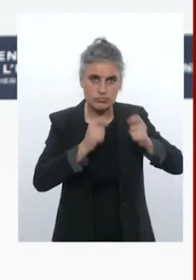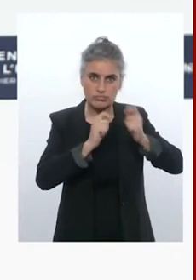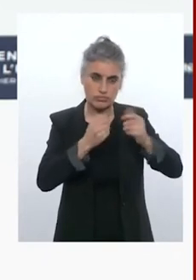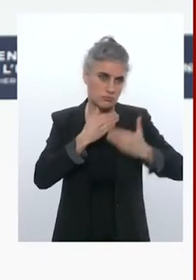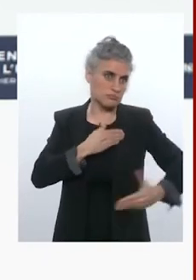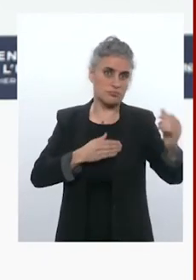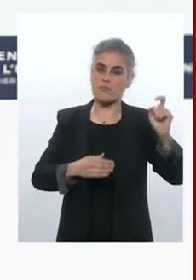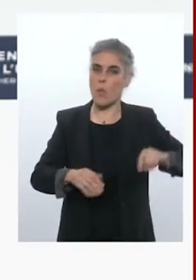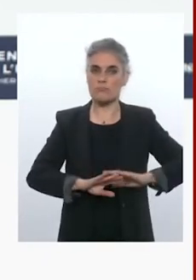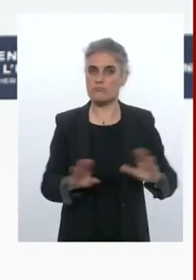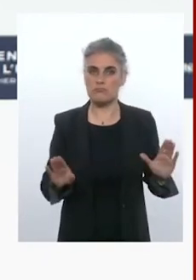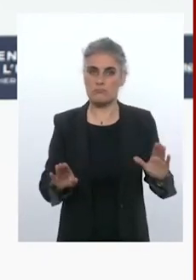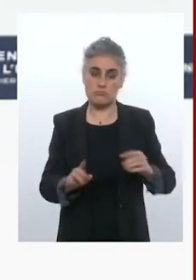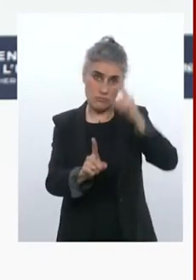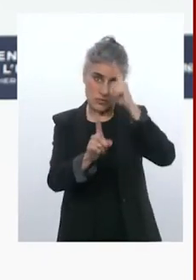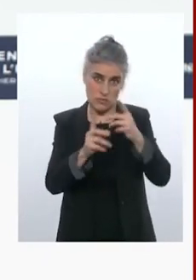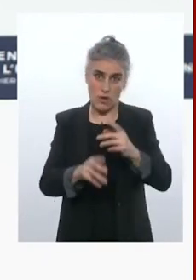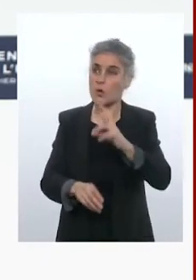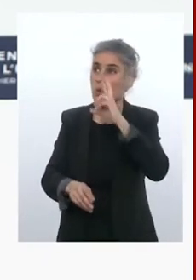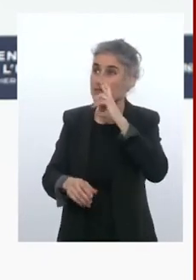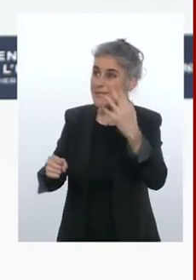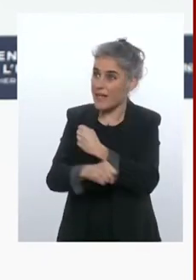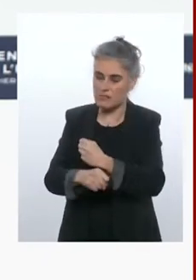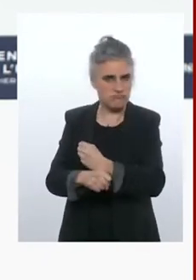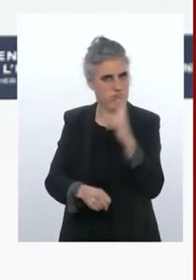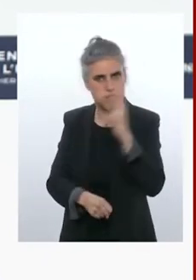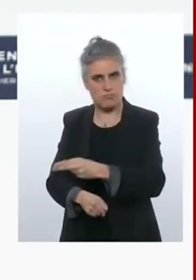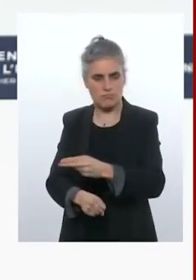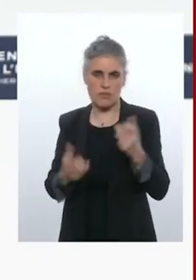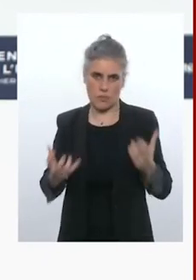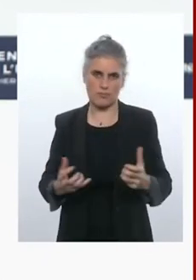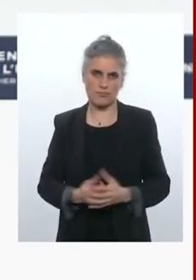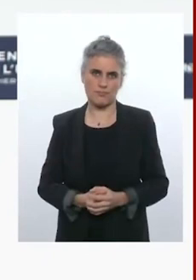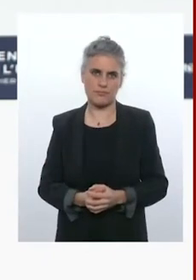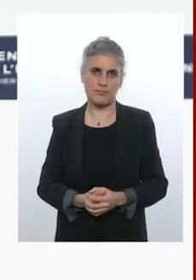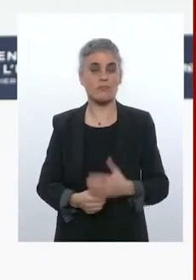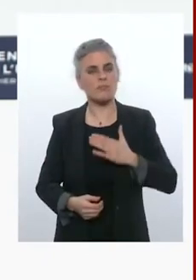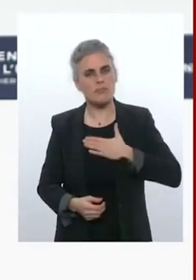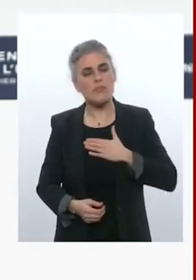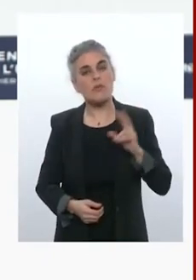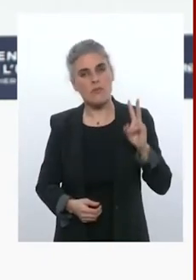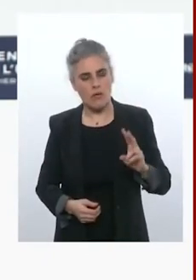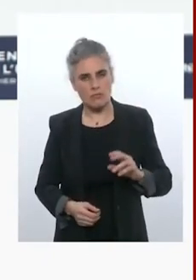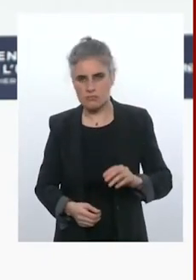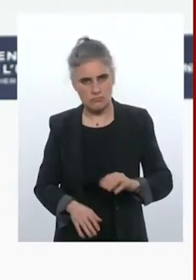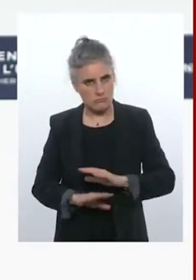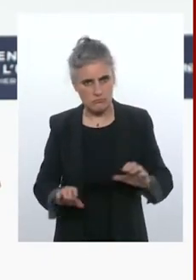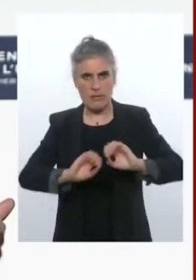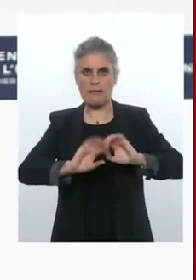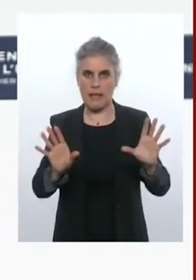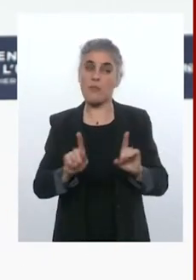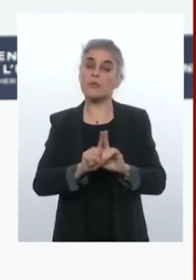Russie ne puisse pas gagner cette guerre. Je le dis ici avec à la fois détermination, mais aussi avec l'humilité collective que nous devons